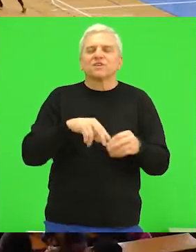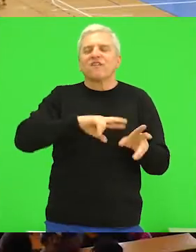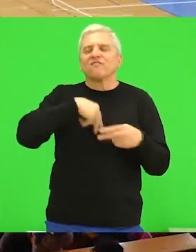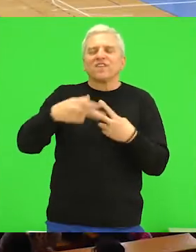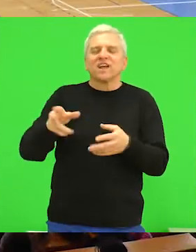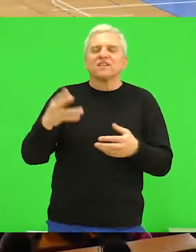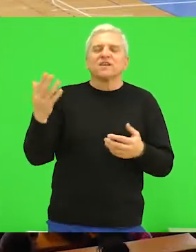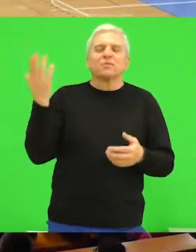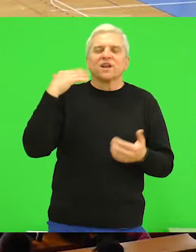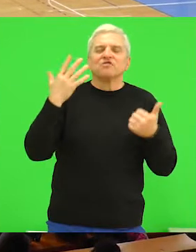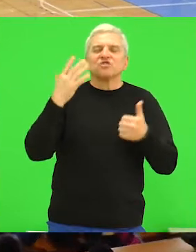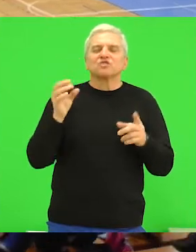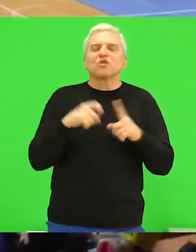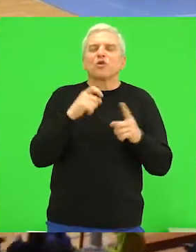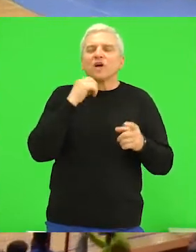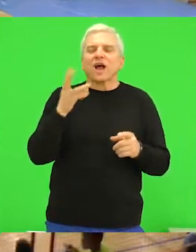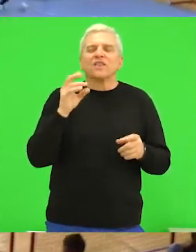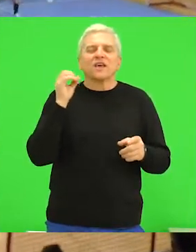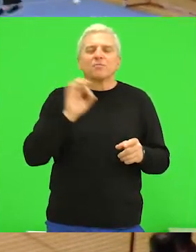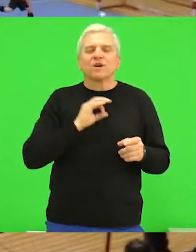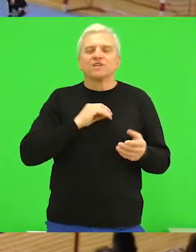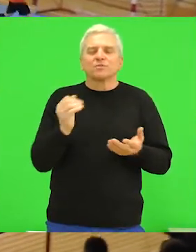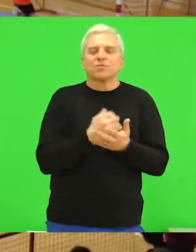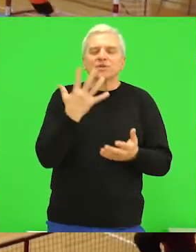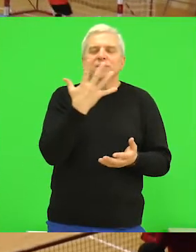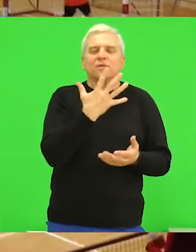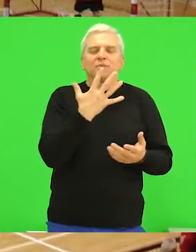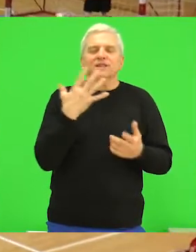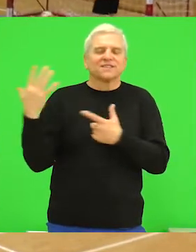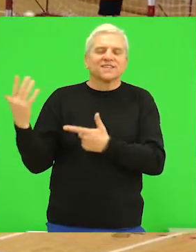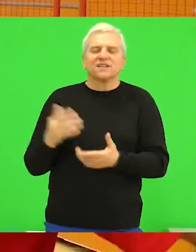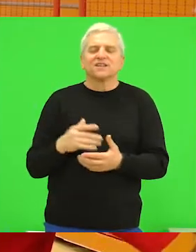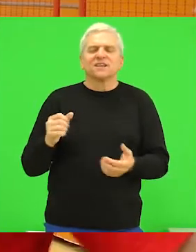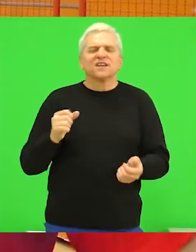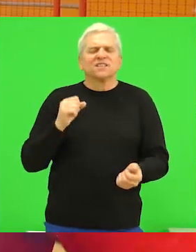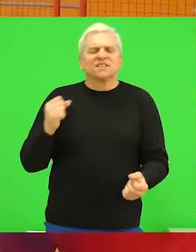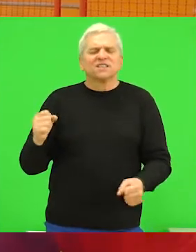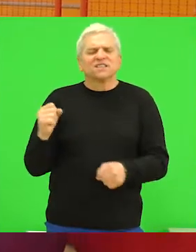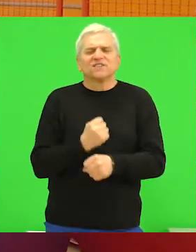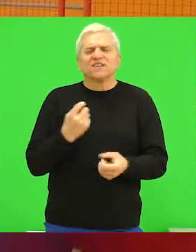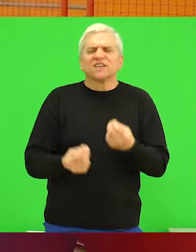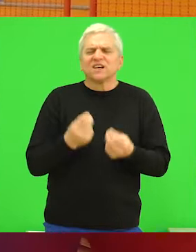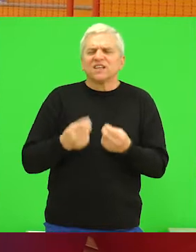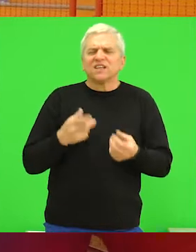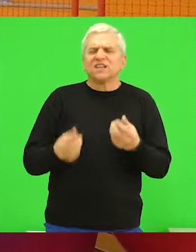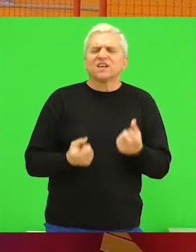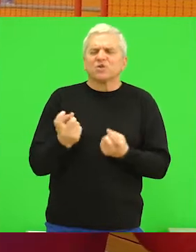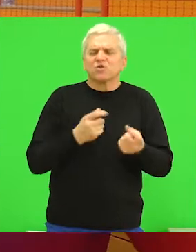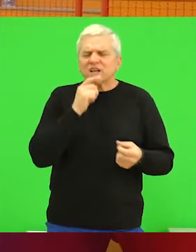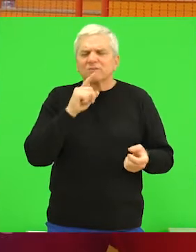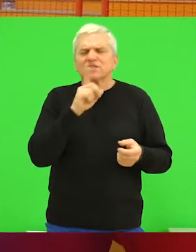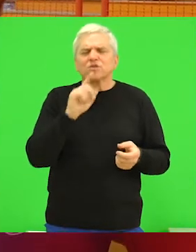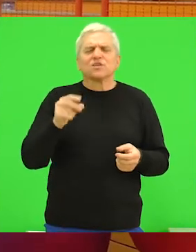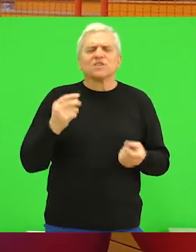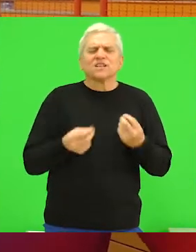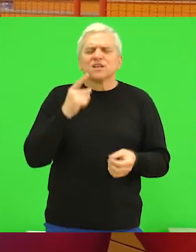revanširali za porazi 6. kola kada je Bečaj na jugu Srbije slavio sa 5-7. Tvrda utakmica, protivnik i jak ima puno iskusnih